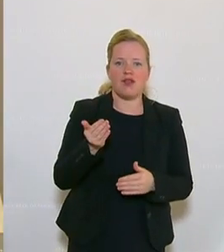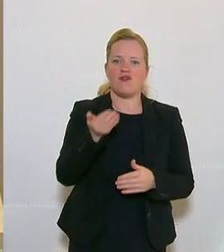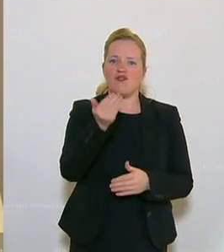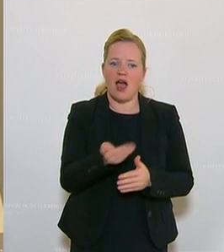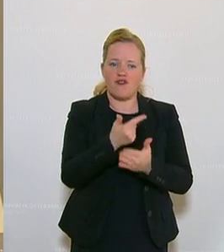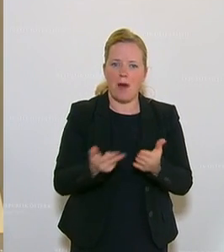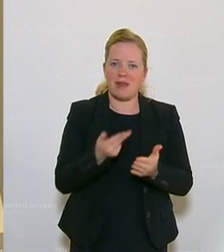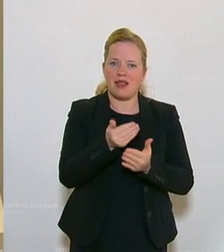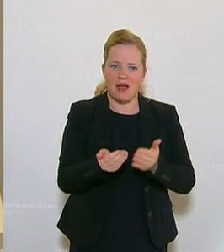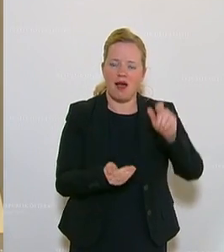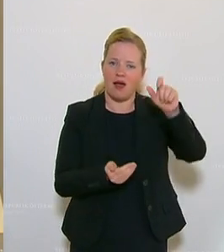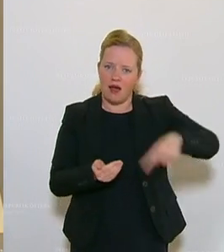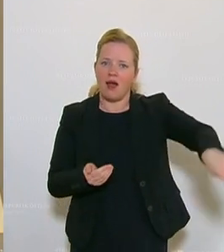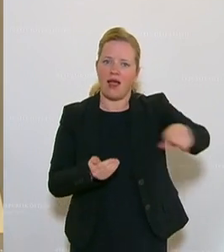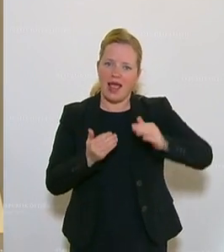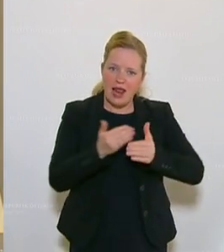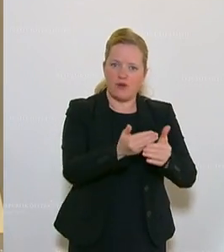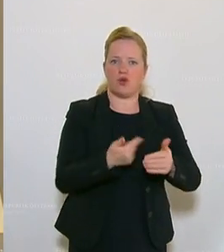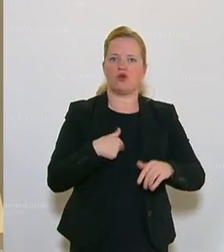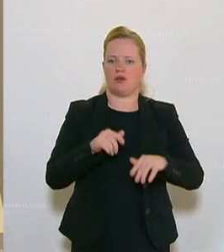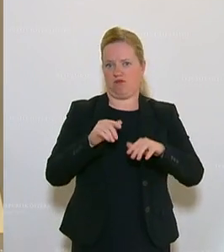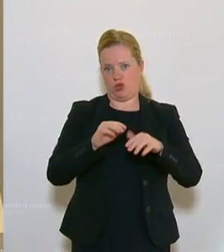solidarisch auch diesen Fonds bespeisen.